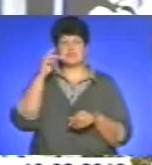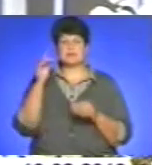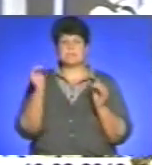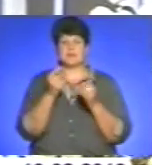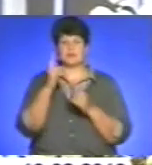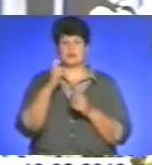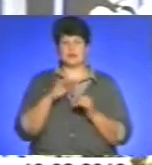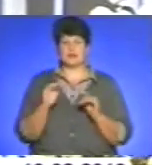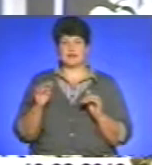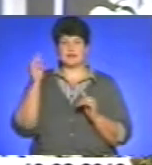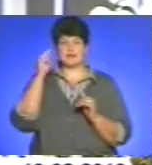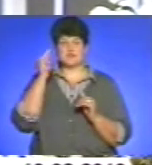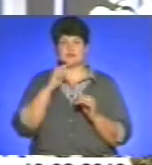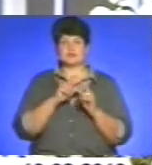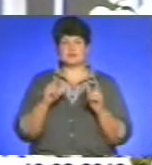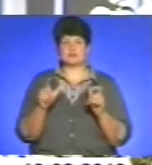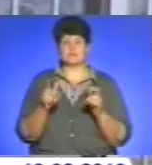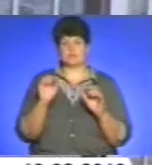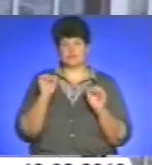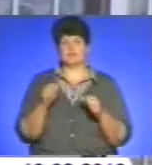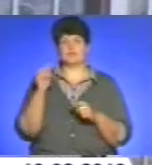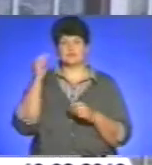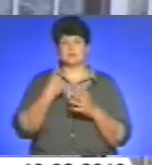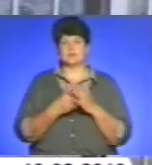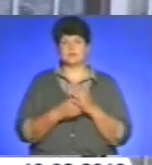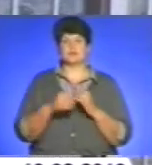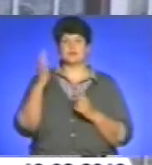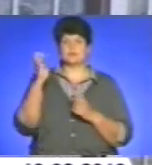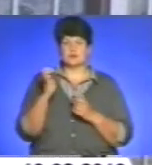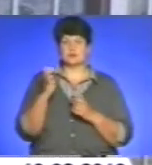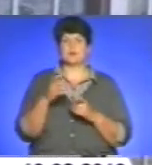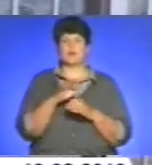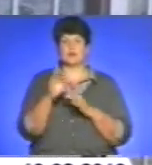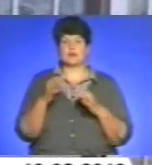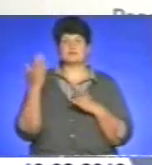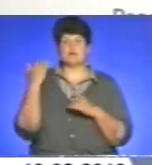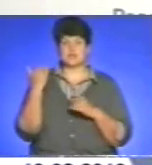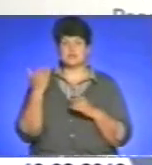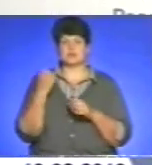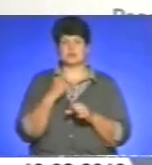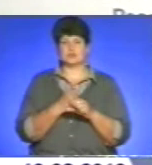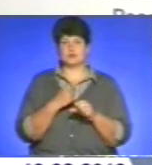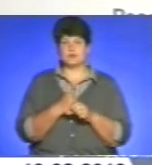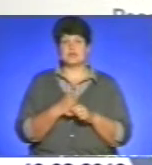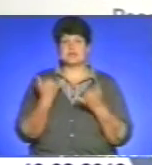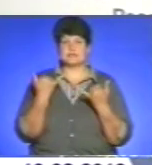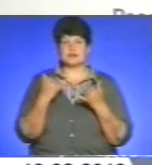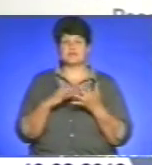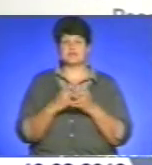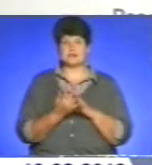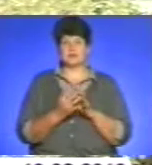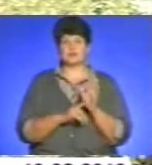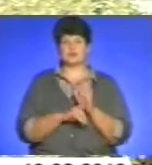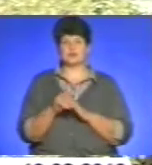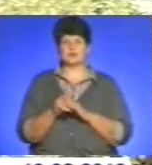заклад розрахований на 390. Проєкт був втілений раніше, у першій фазі. Нині у селі розпочали вже другу